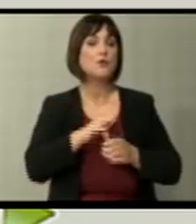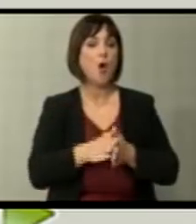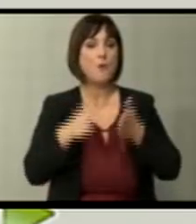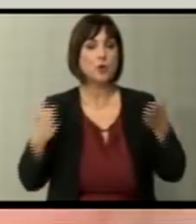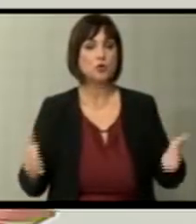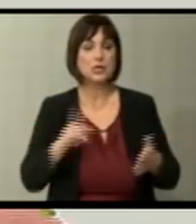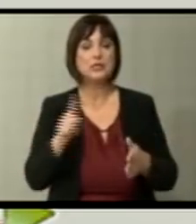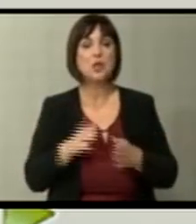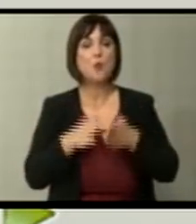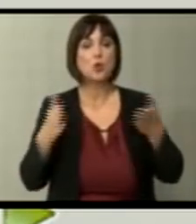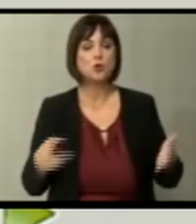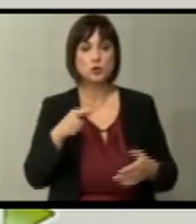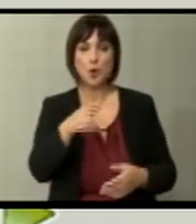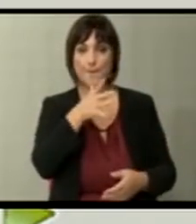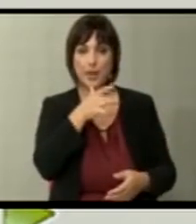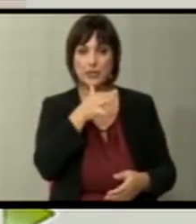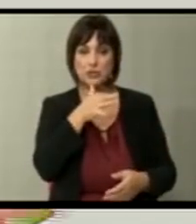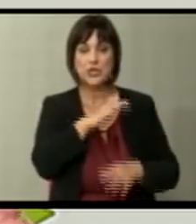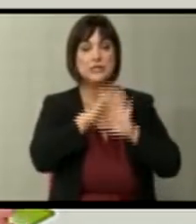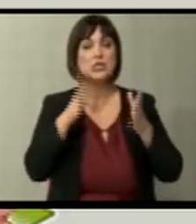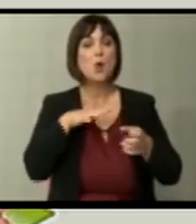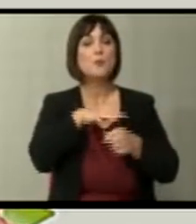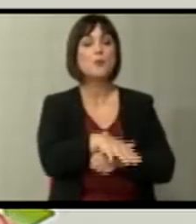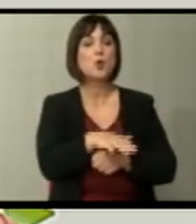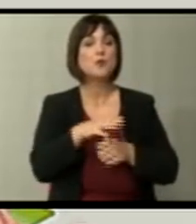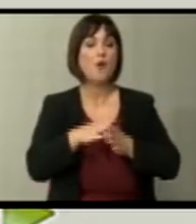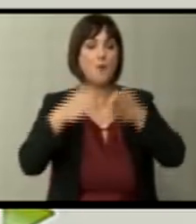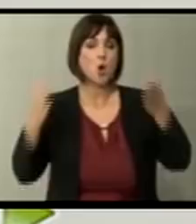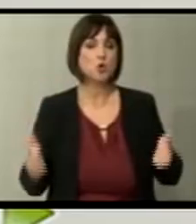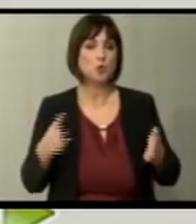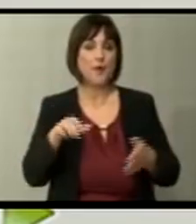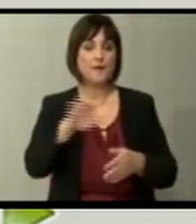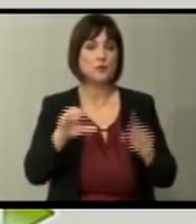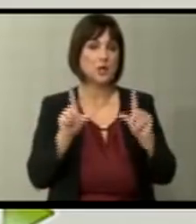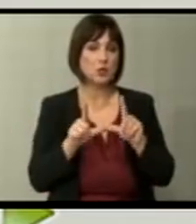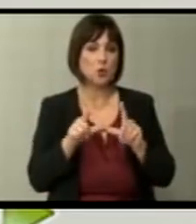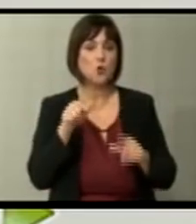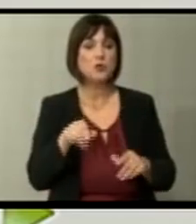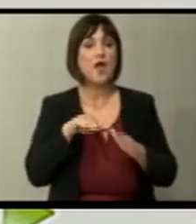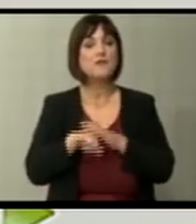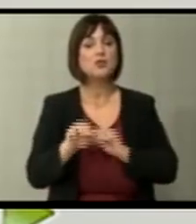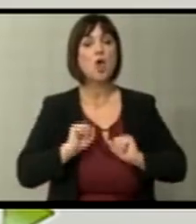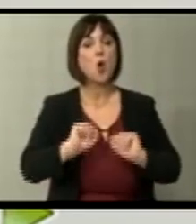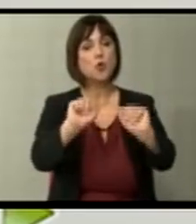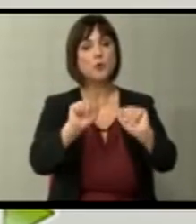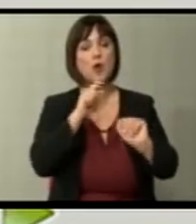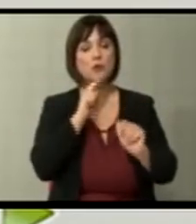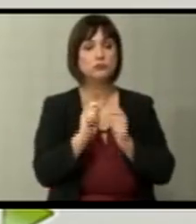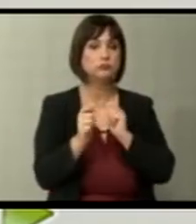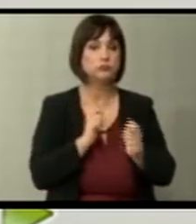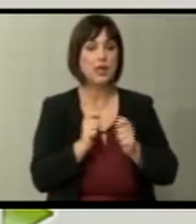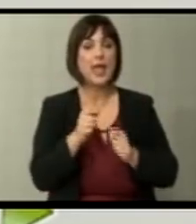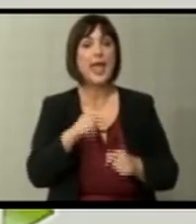Не се против проширување со Македонија. Се против проширување. Тој е внатрешно отпор на кој калкулират.